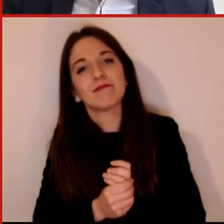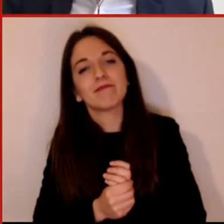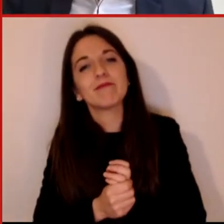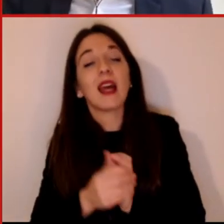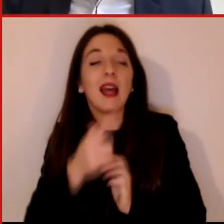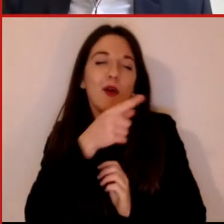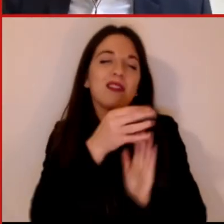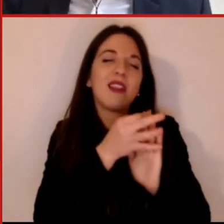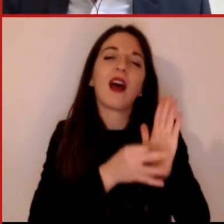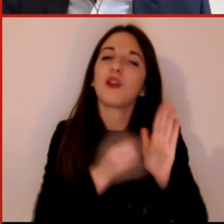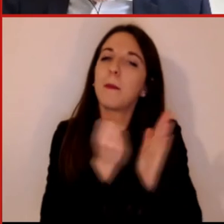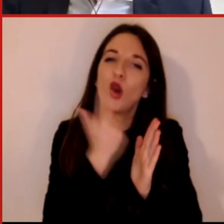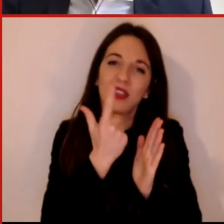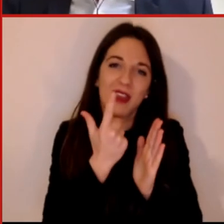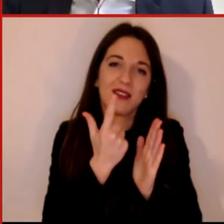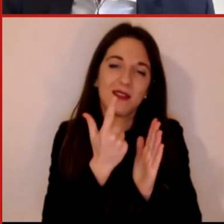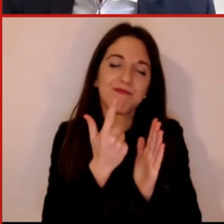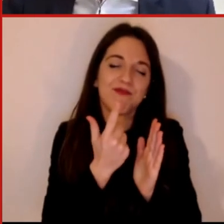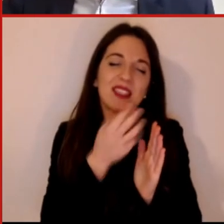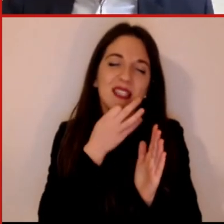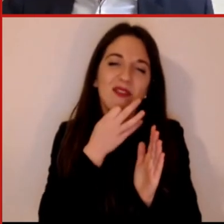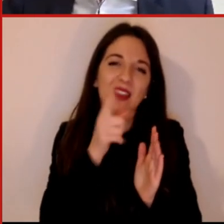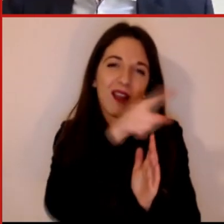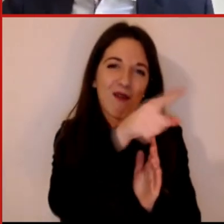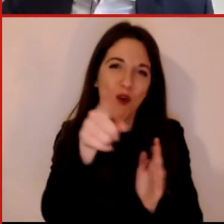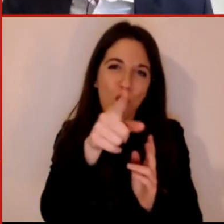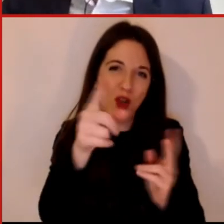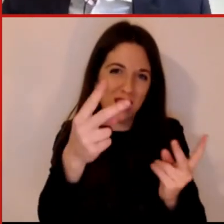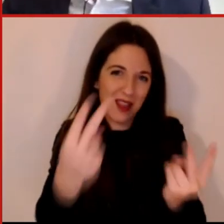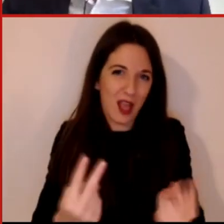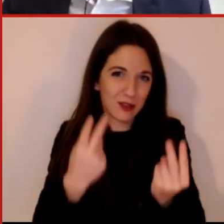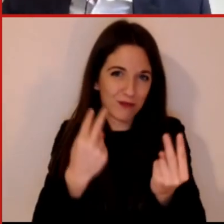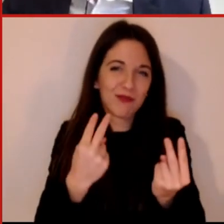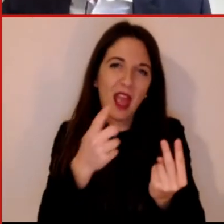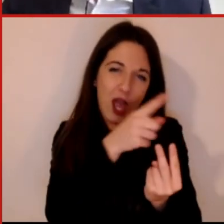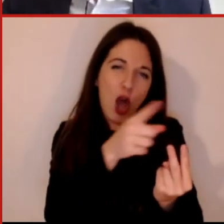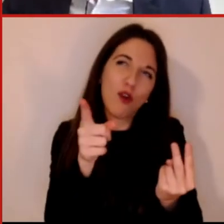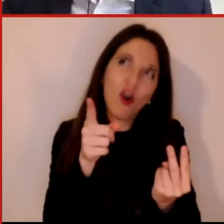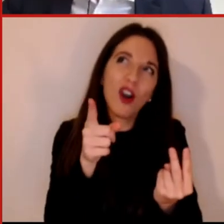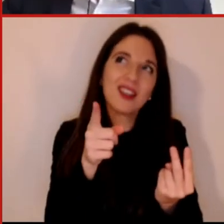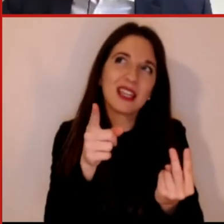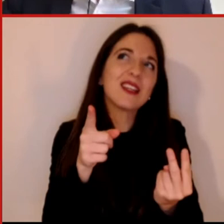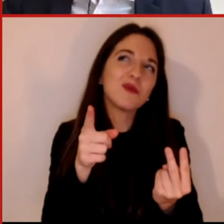sicuramente la platea dei Tam Tam Talk è una platea molto, come dire,